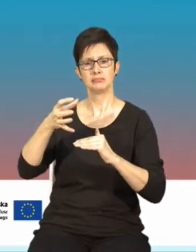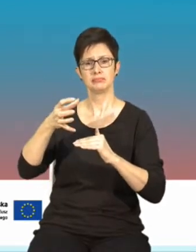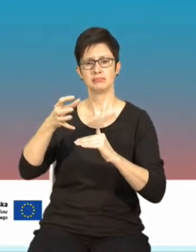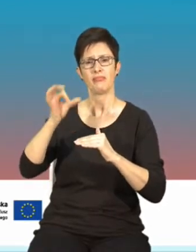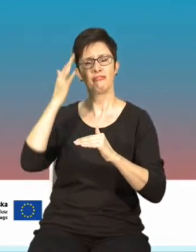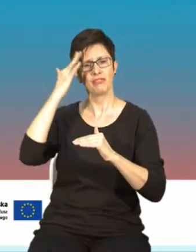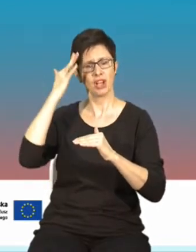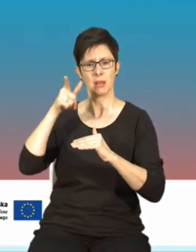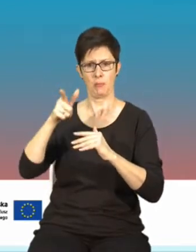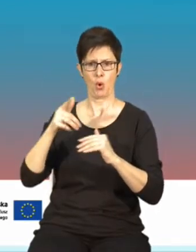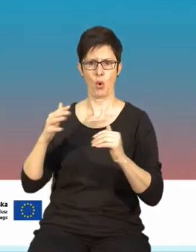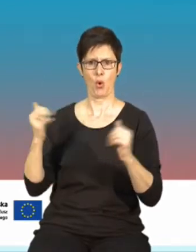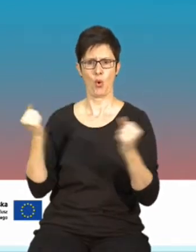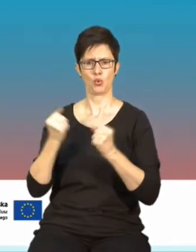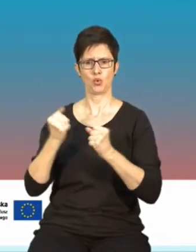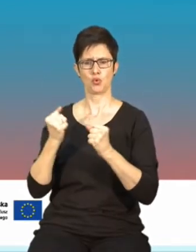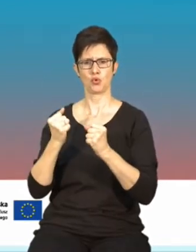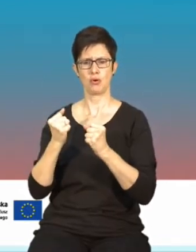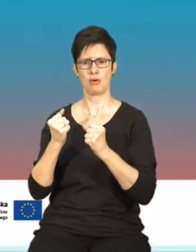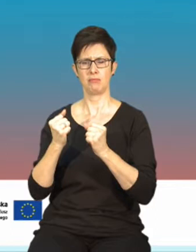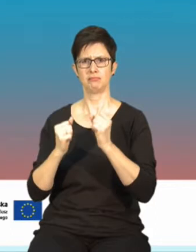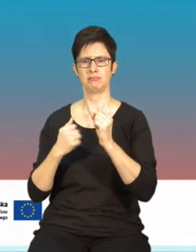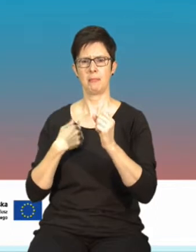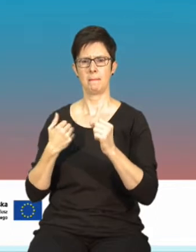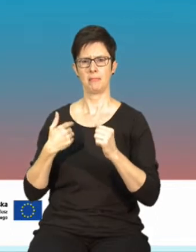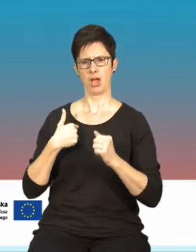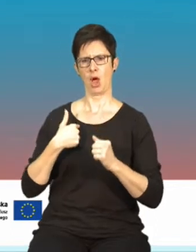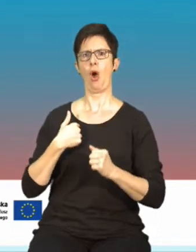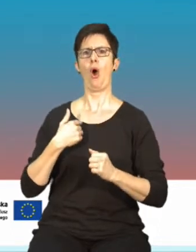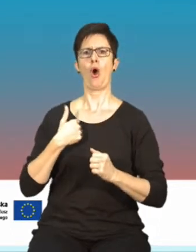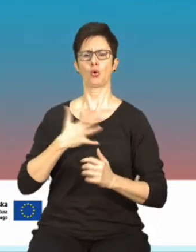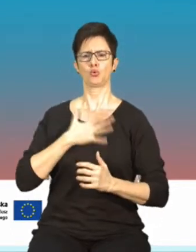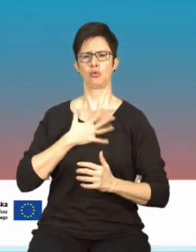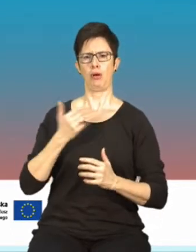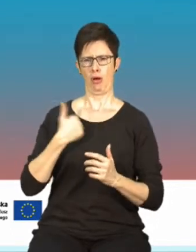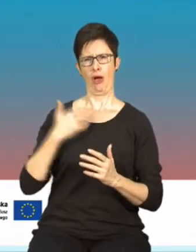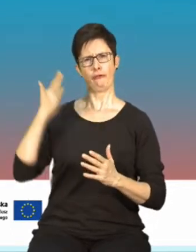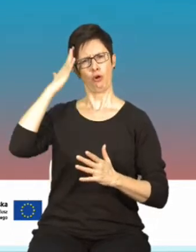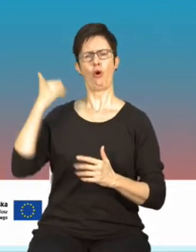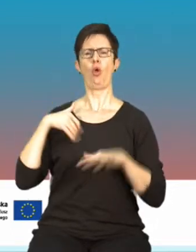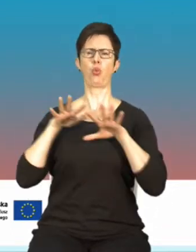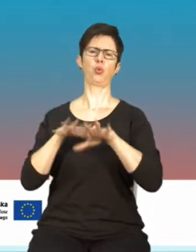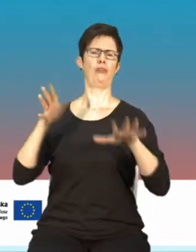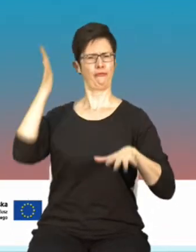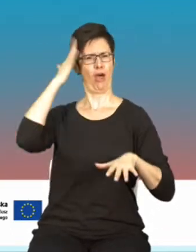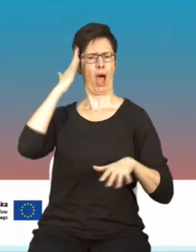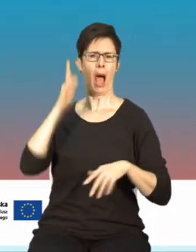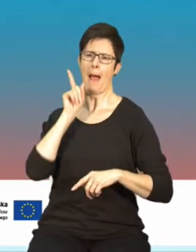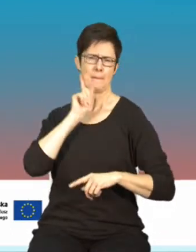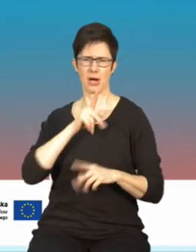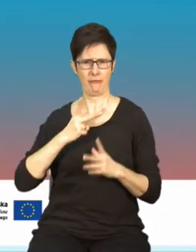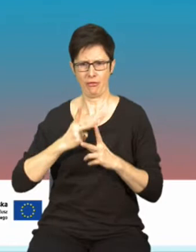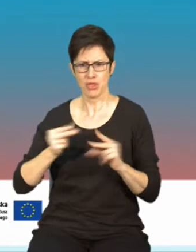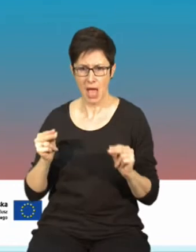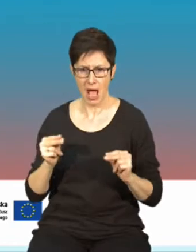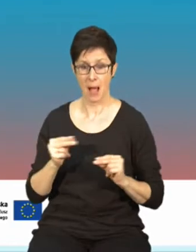dużą tendencję do tego, żeby przeceniać swoje umiejętności, czy swoją wiedzę w tej dziedzinie. I niestety